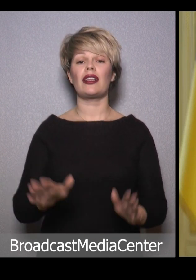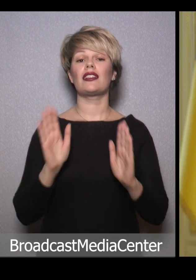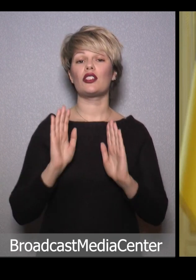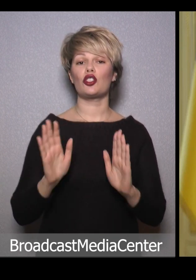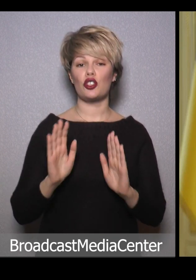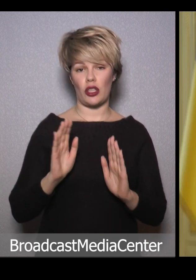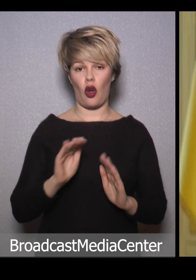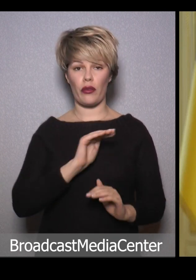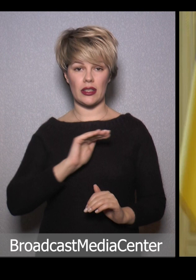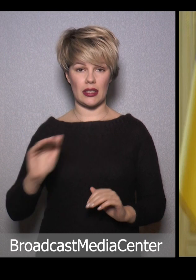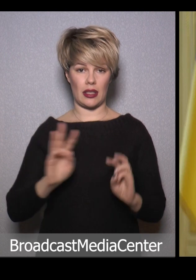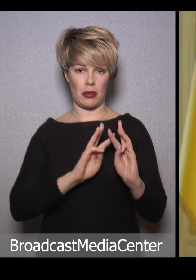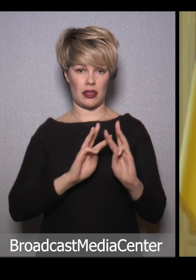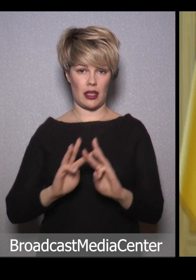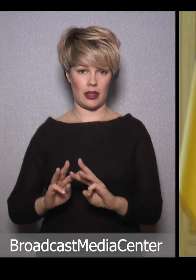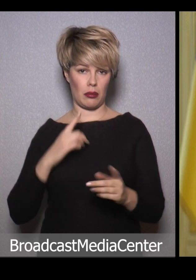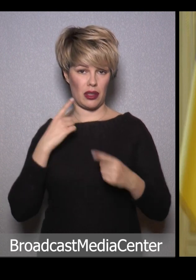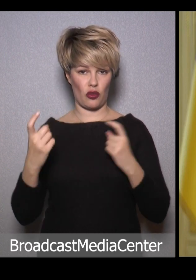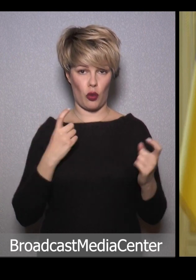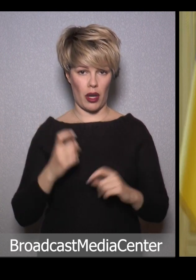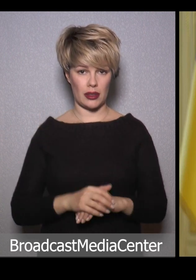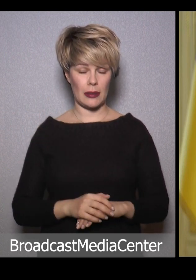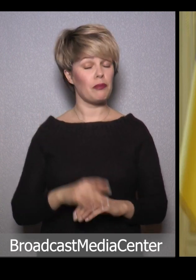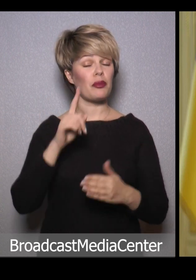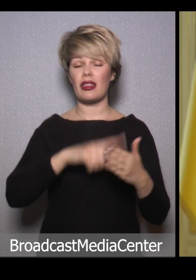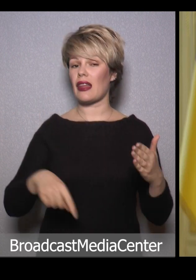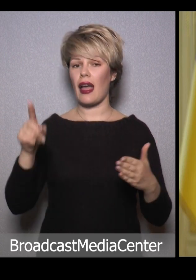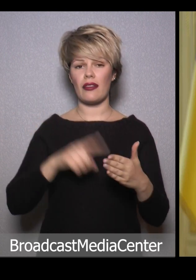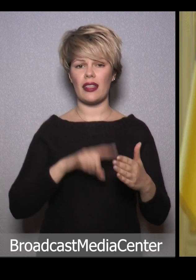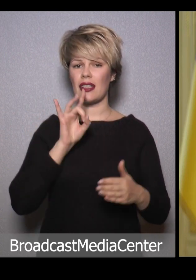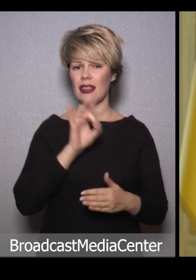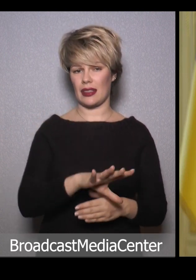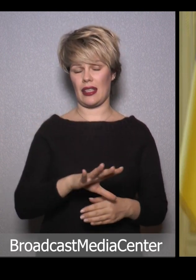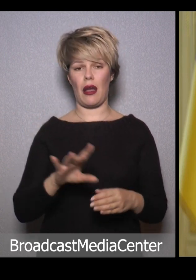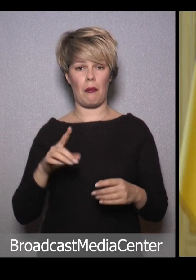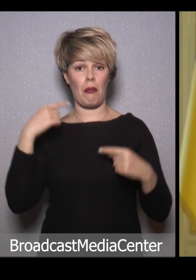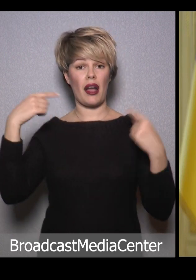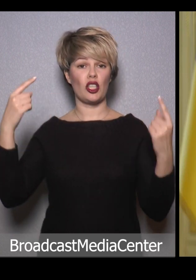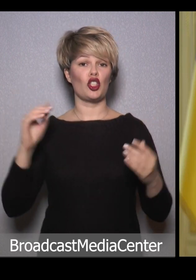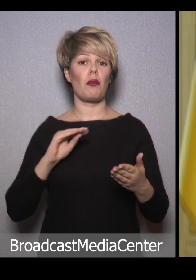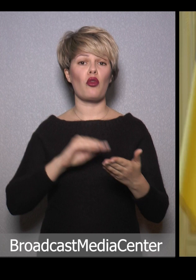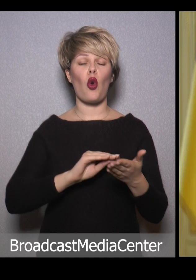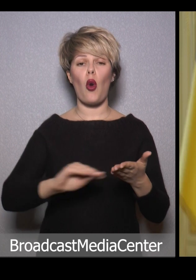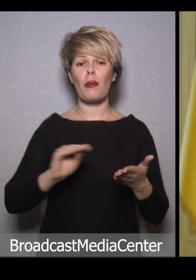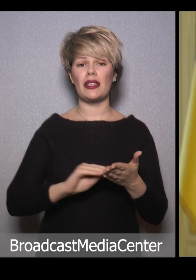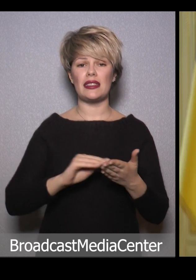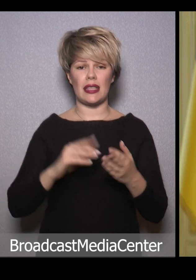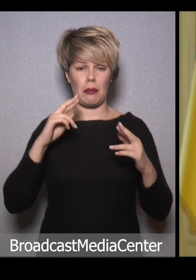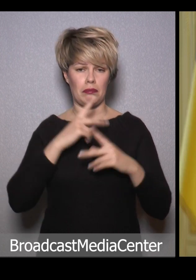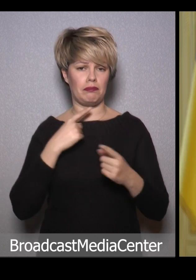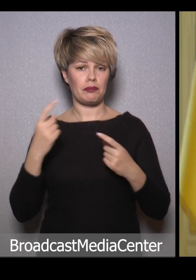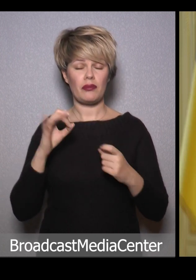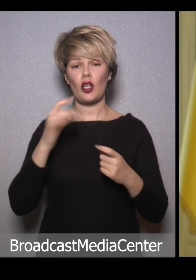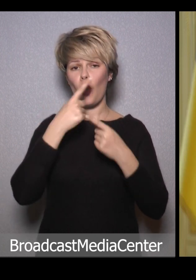тільки офіційними джерелами інформації, не вірити панічним дописам та оголошенням про